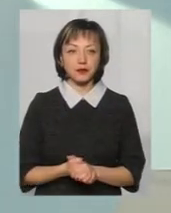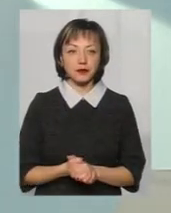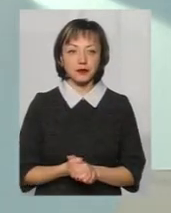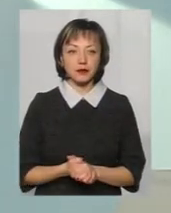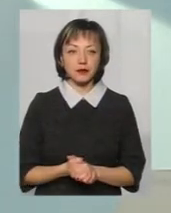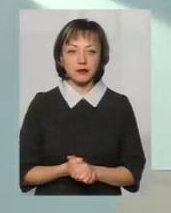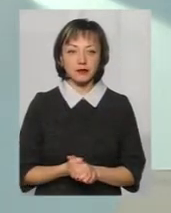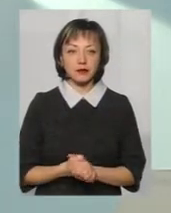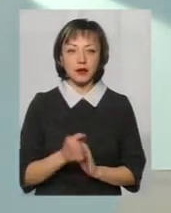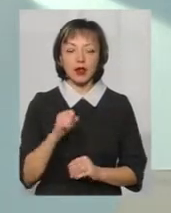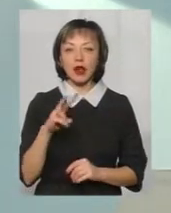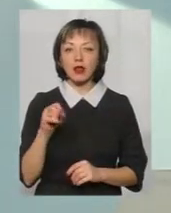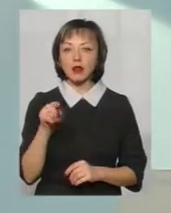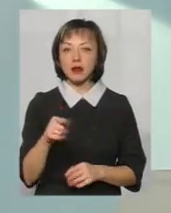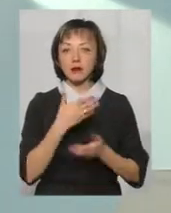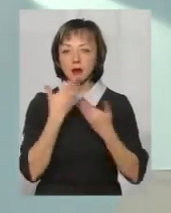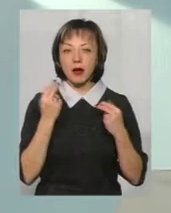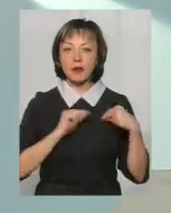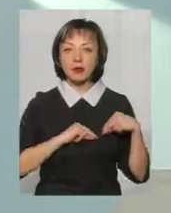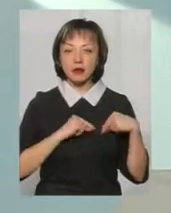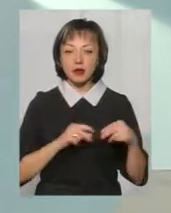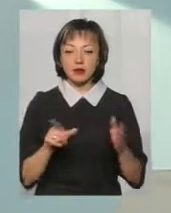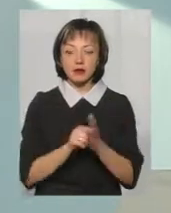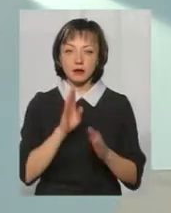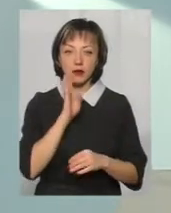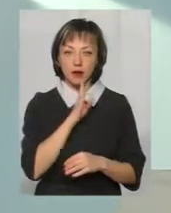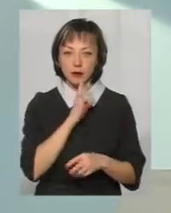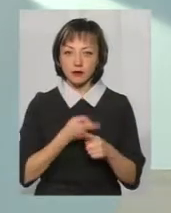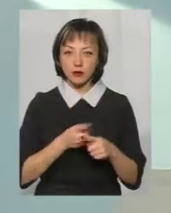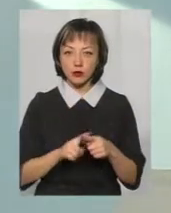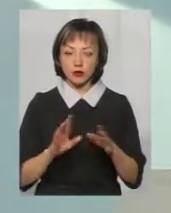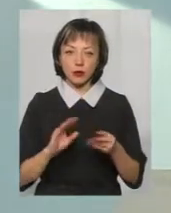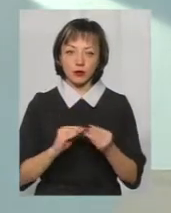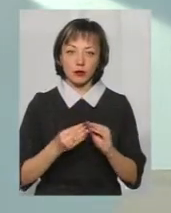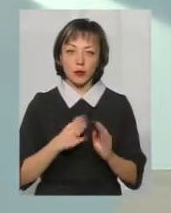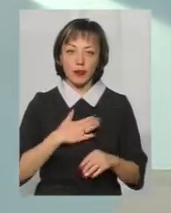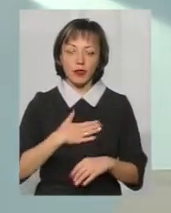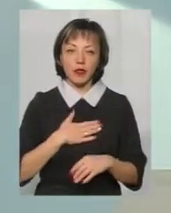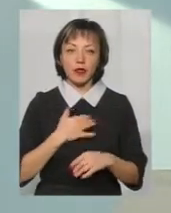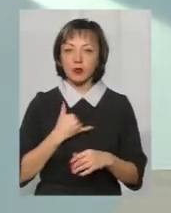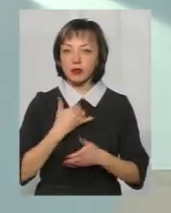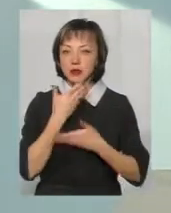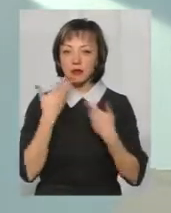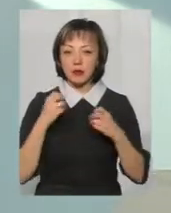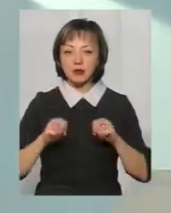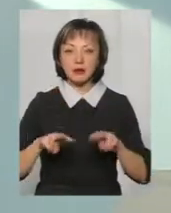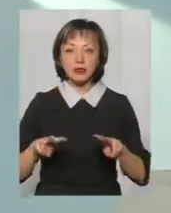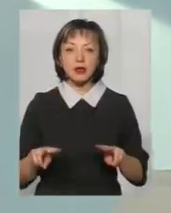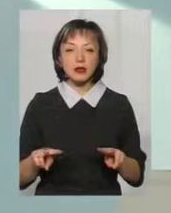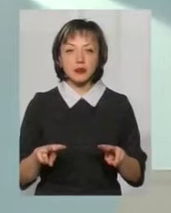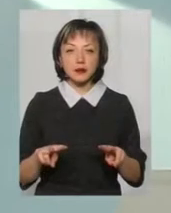там немає працівника, який міг би працювати з мамою. В цьому буде наша проблема. У нас нема фахівців